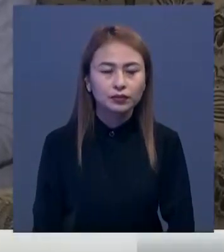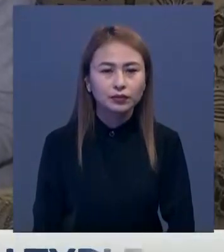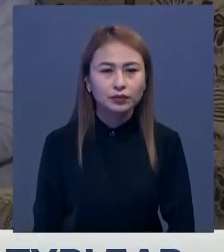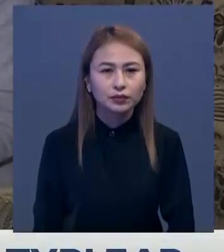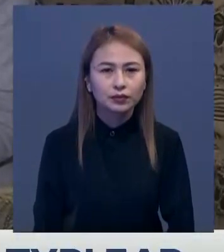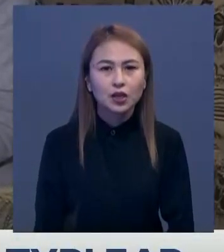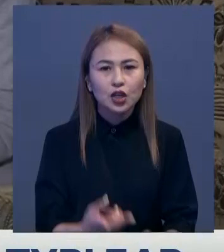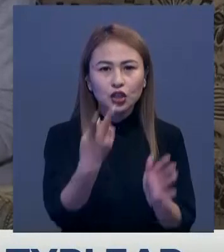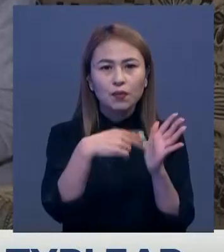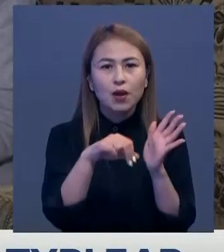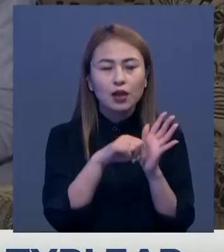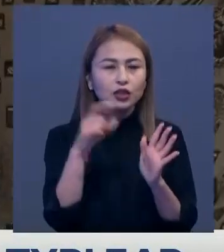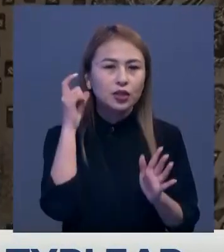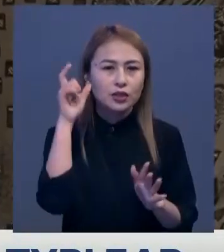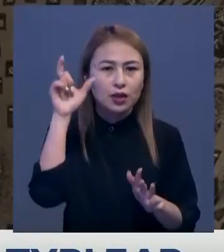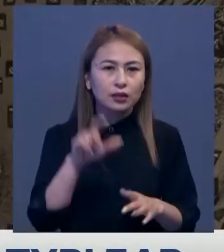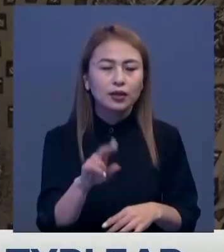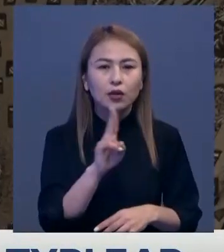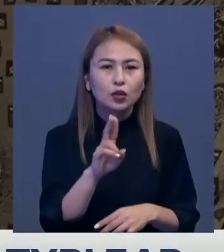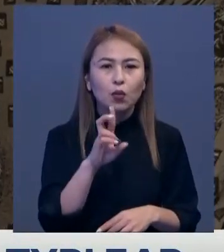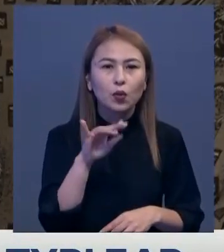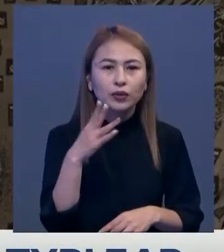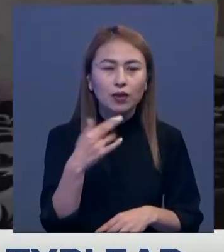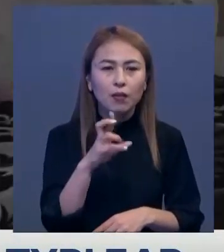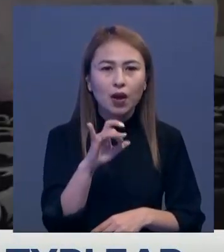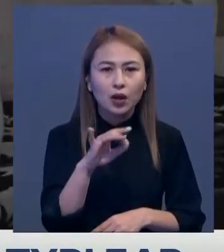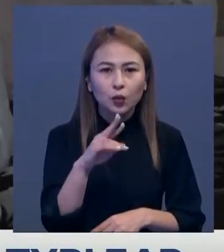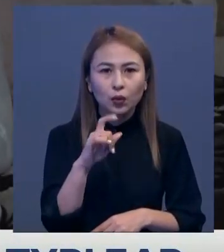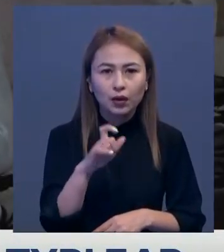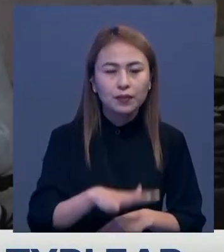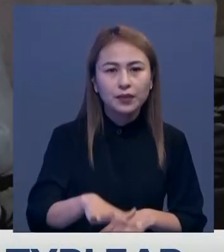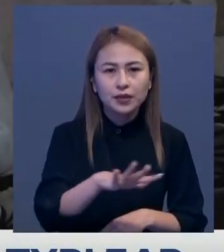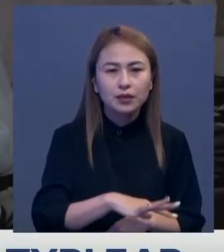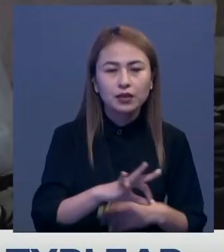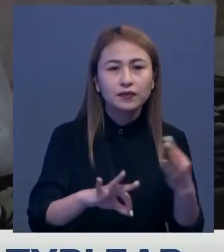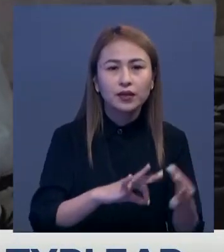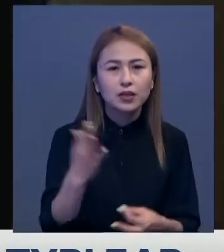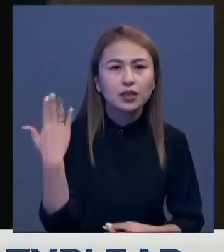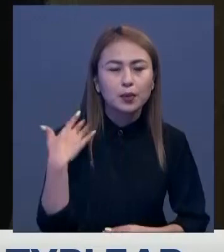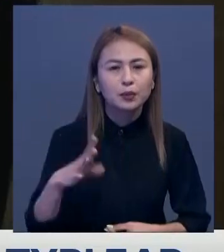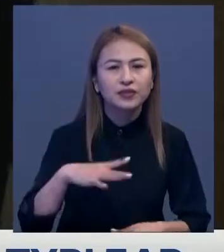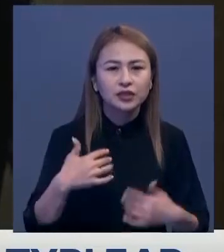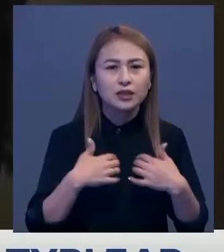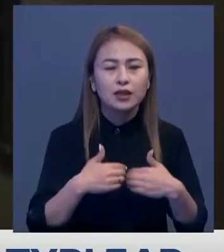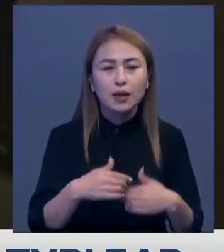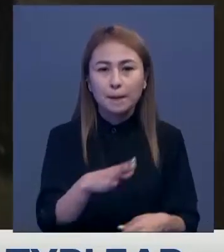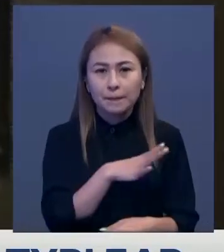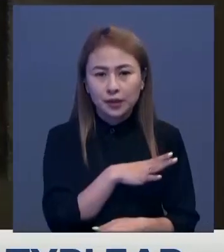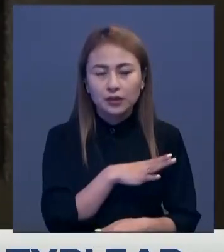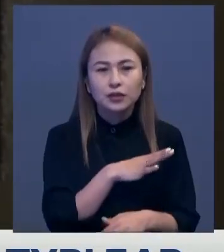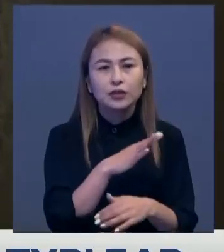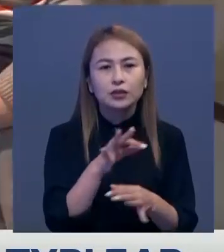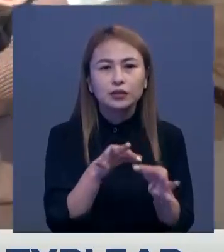26 жаста Кристина Лутай барадули ғауданы жаңашылбы оғыстық балылары үйін пілегі. Қазір мұна Шеманайқа қаласын